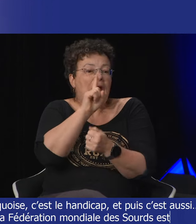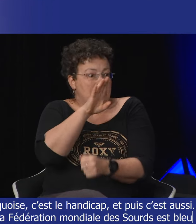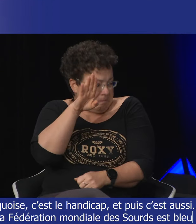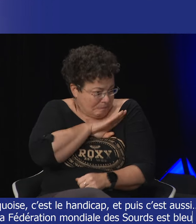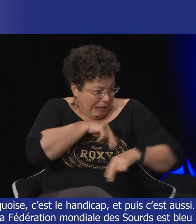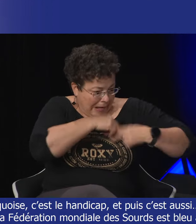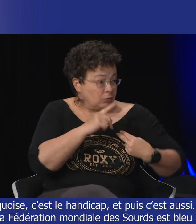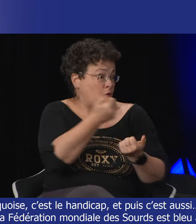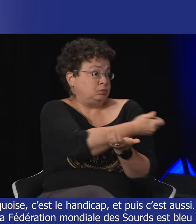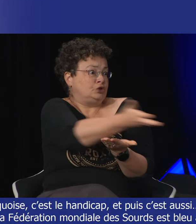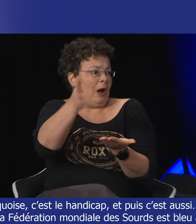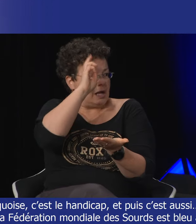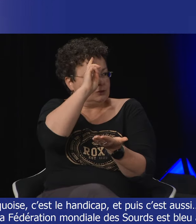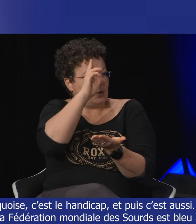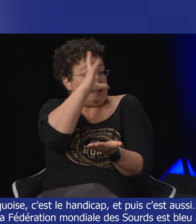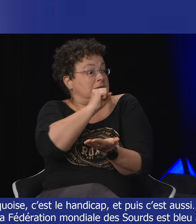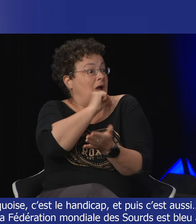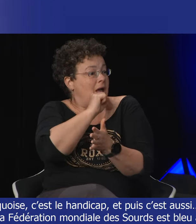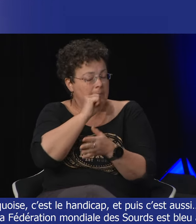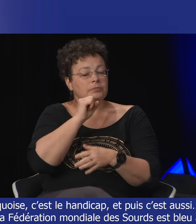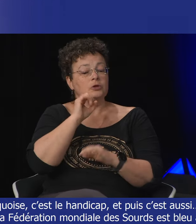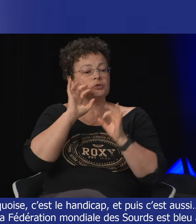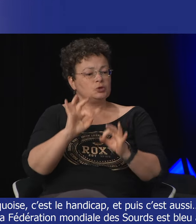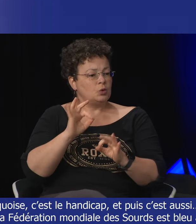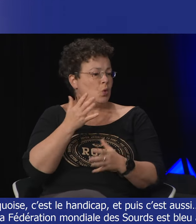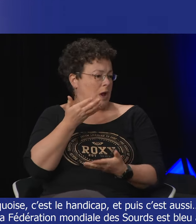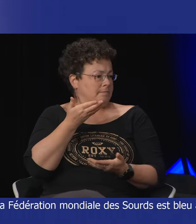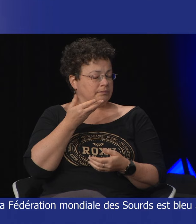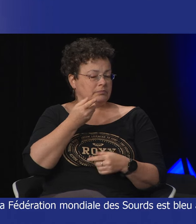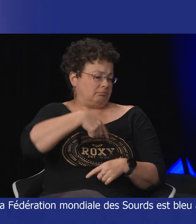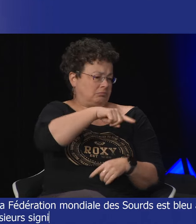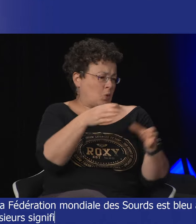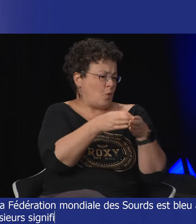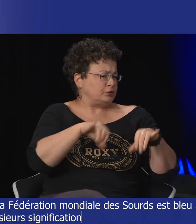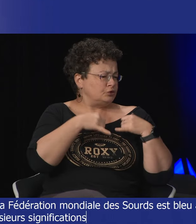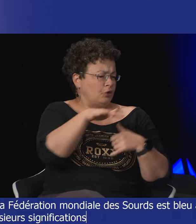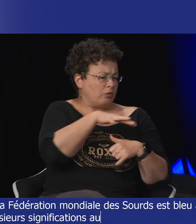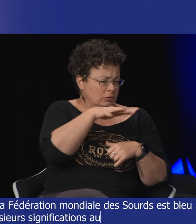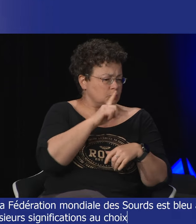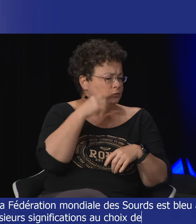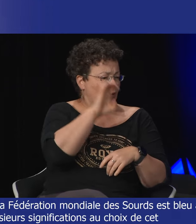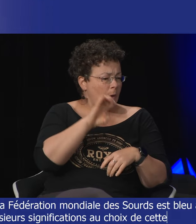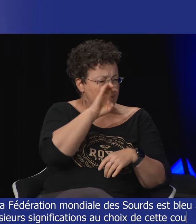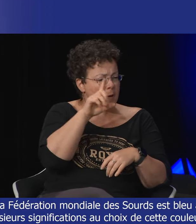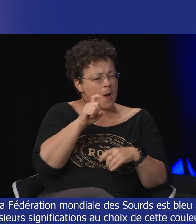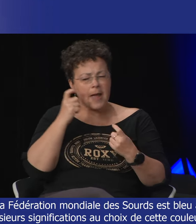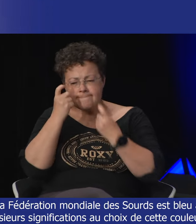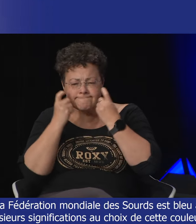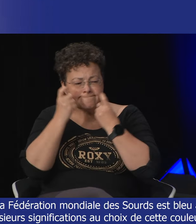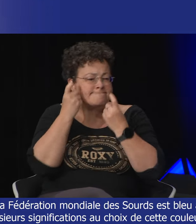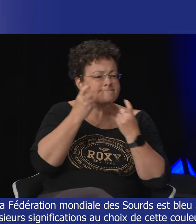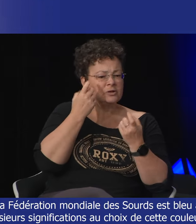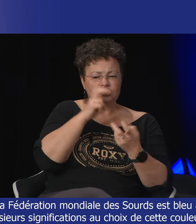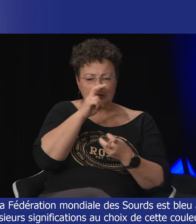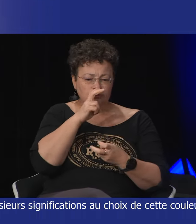et voilà donc c'est voilà il y a plusieurs raisons plusieurs significations au choix de cette couleur mais c'est un groupe de jeunes sourds